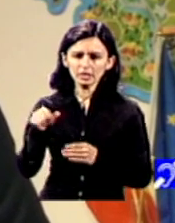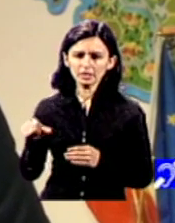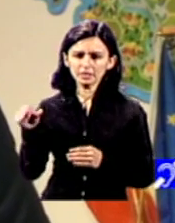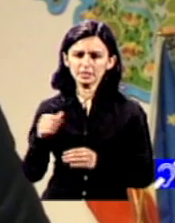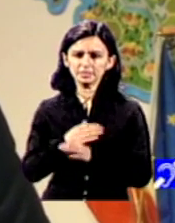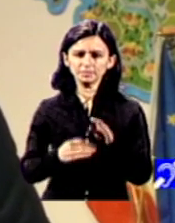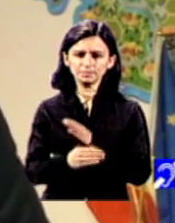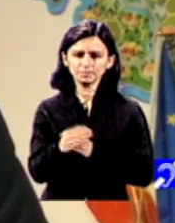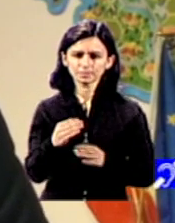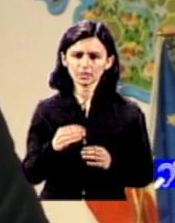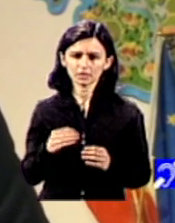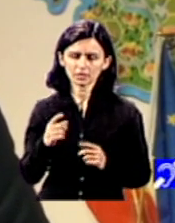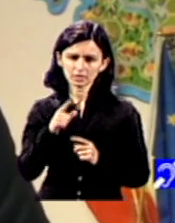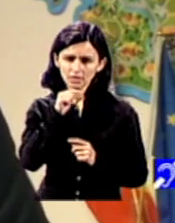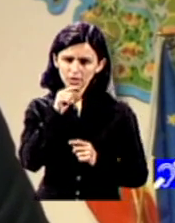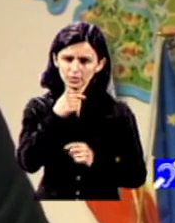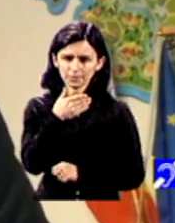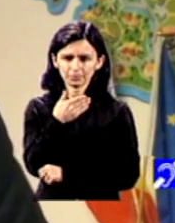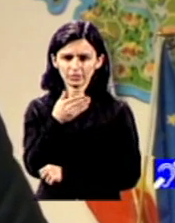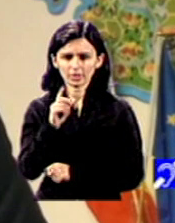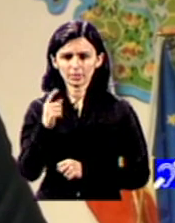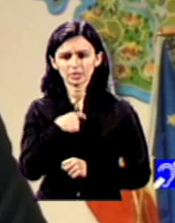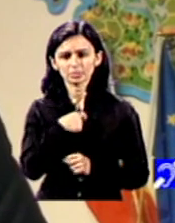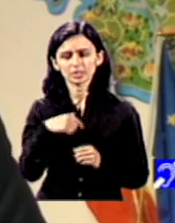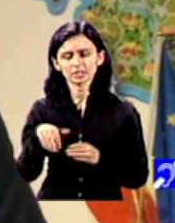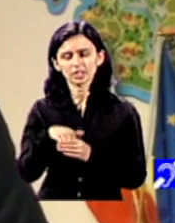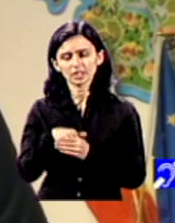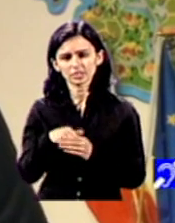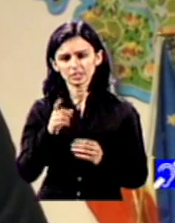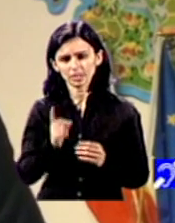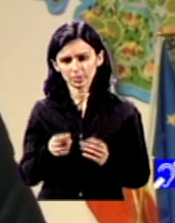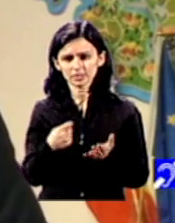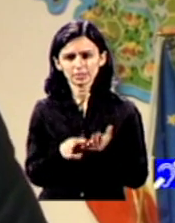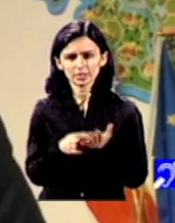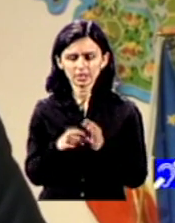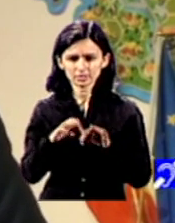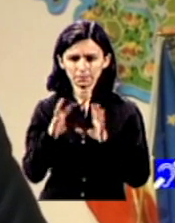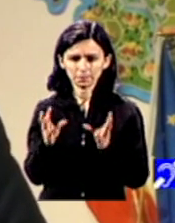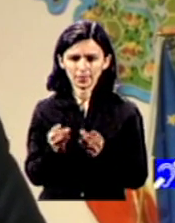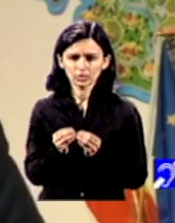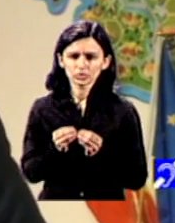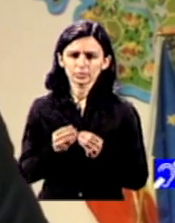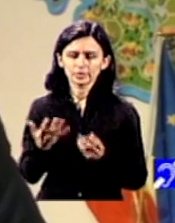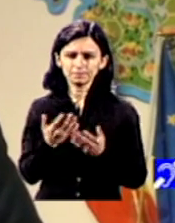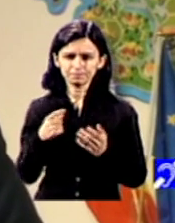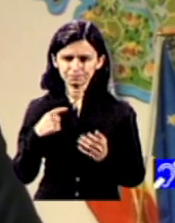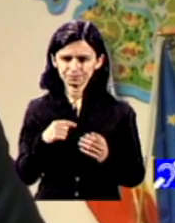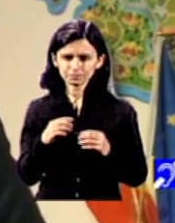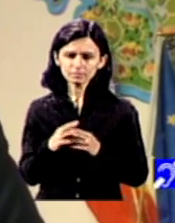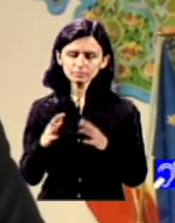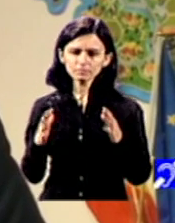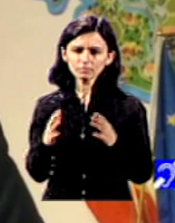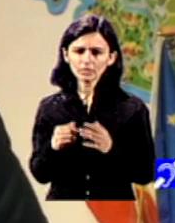acolo unde angajatorii nu pot să angajeze trebuie să plătească o sumă destul de mare care acum a ajuns să fie chiar considerabilă pentru